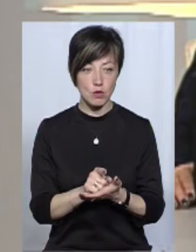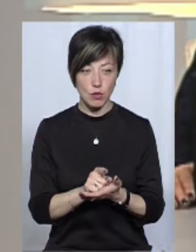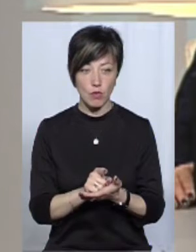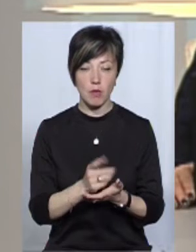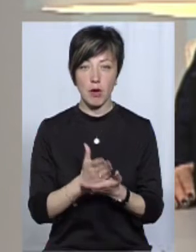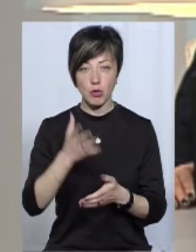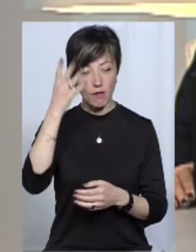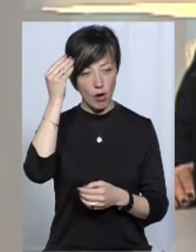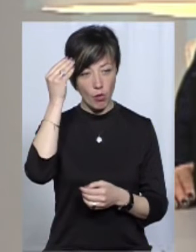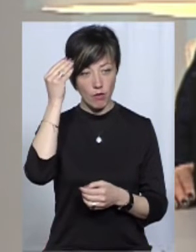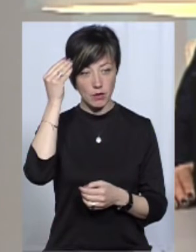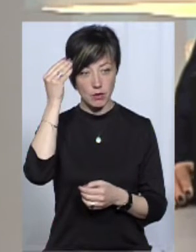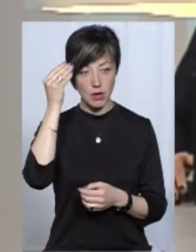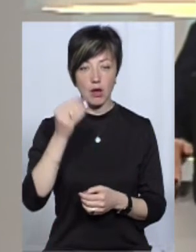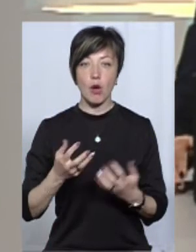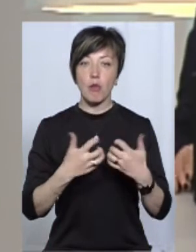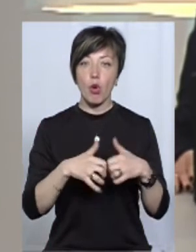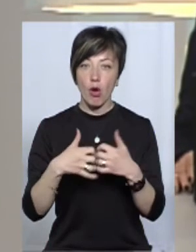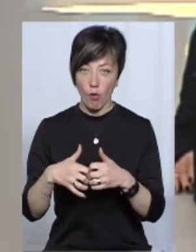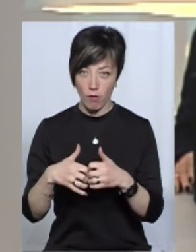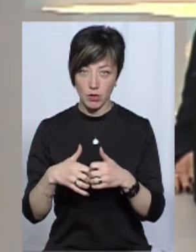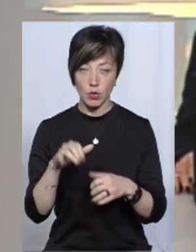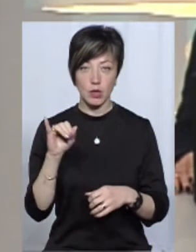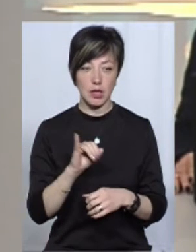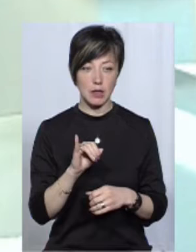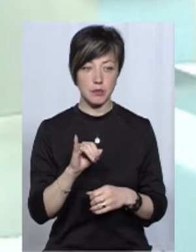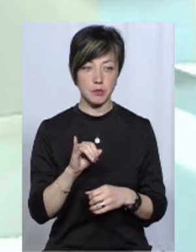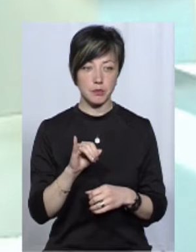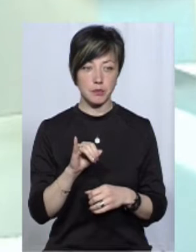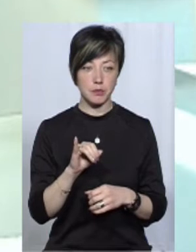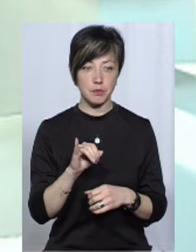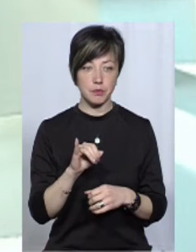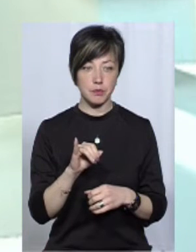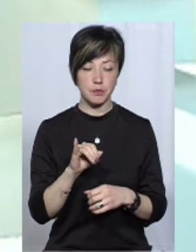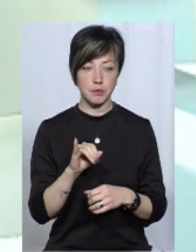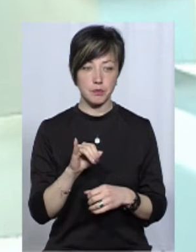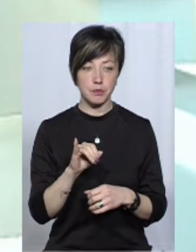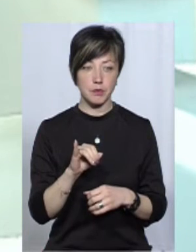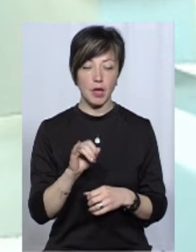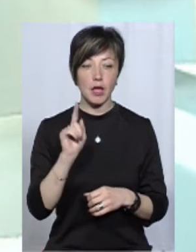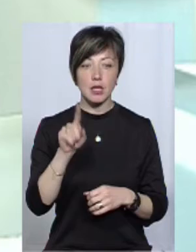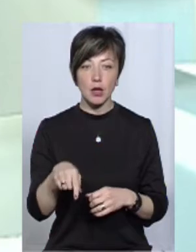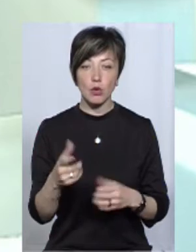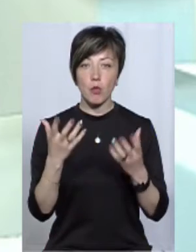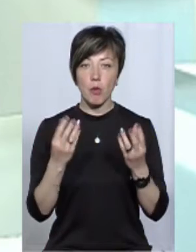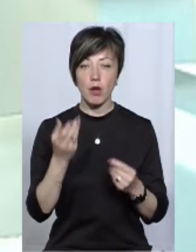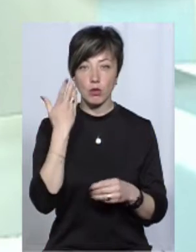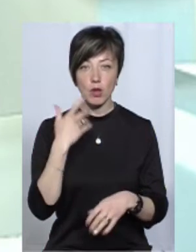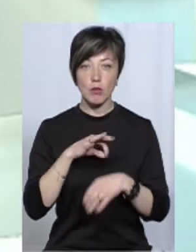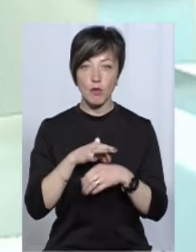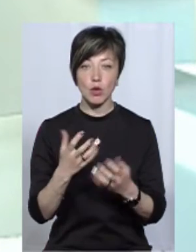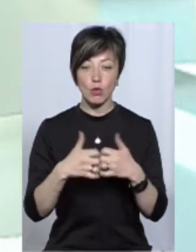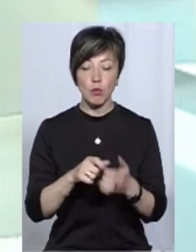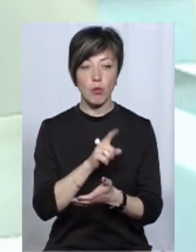'язково має бути враховано, прораховано. І на той момент, коли проводиться